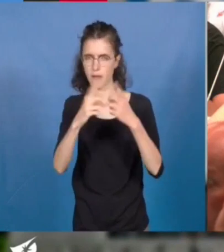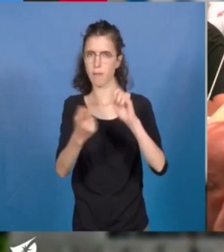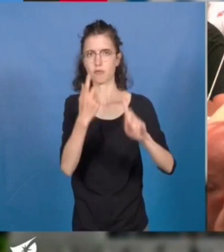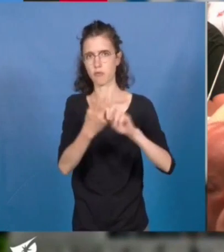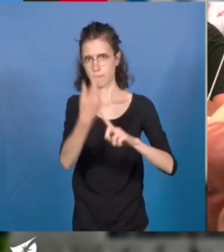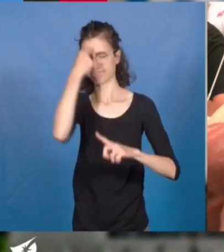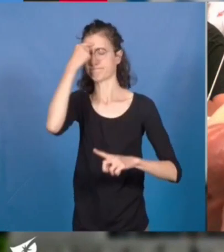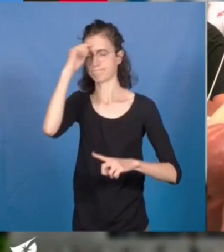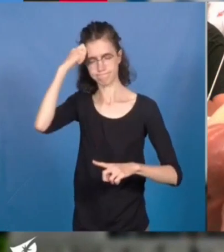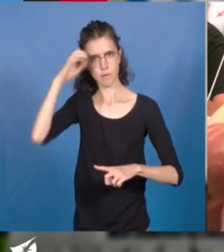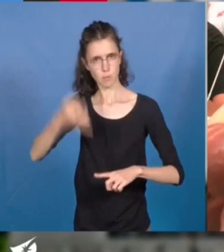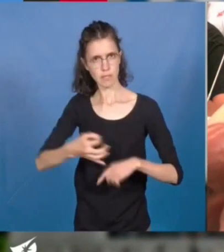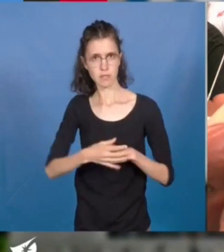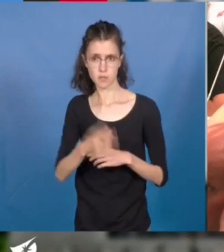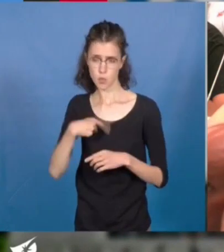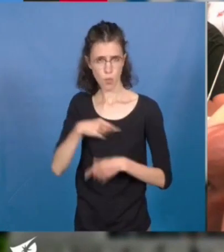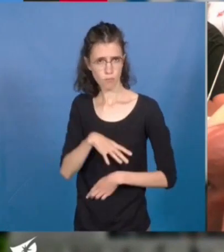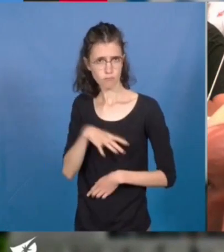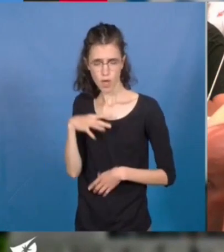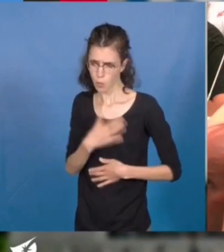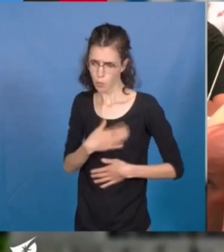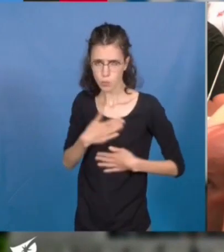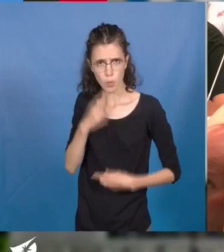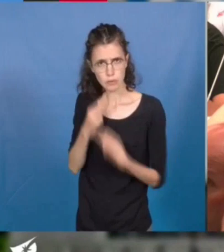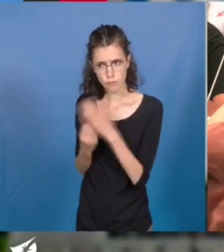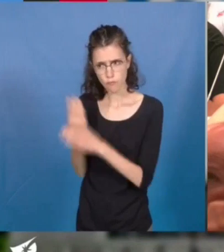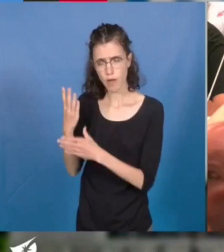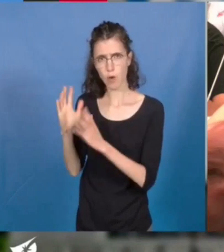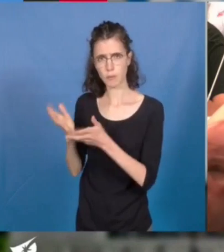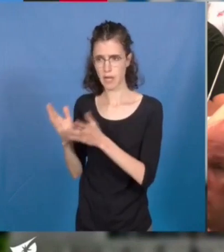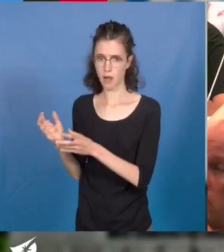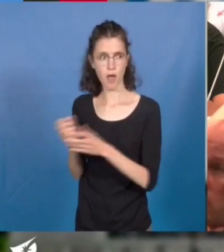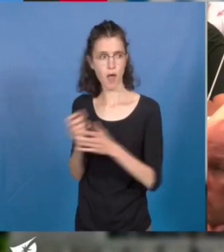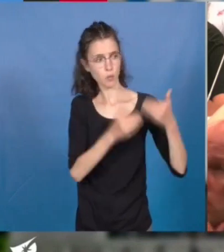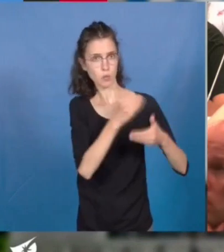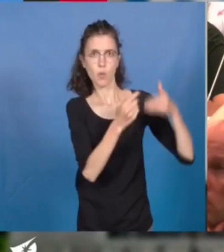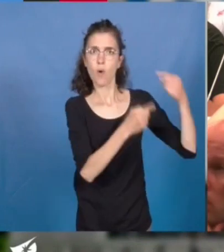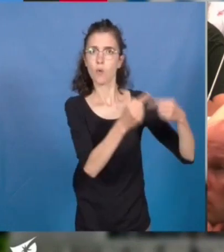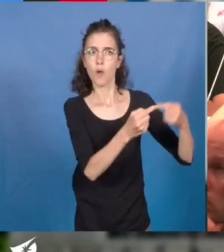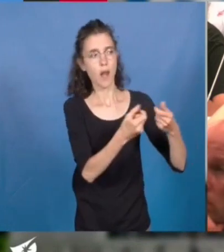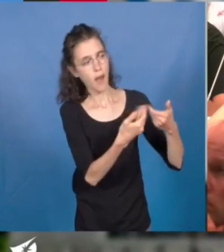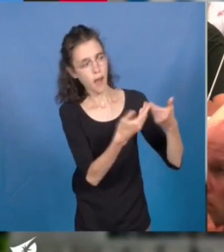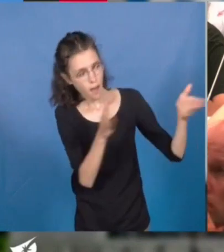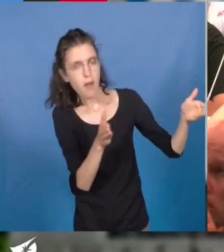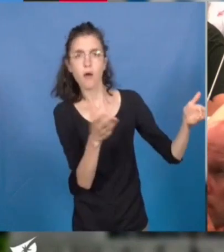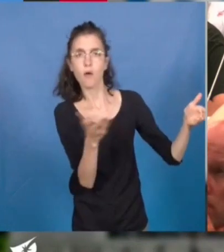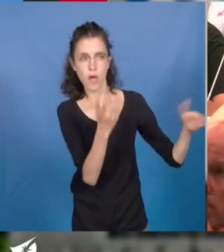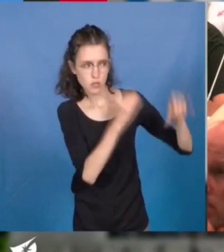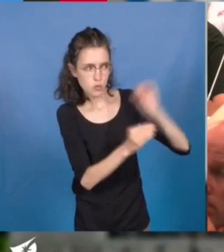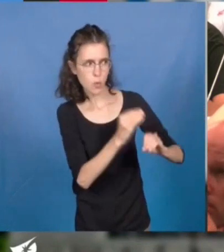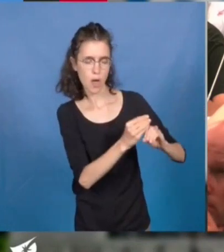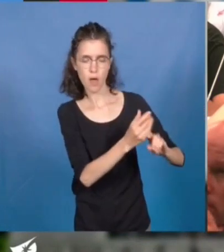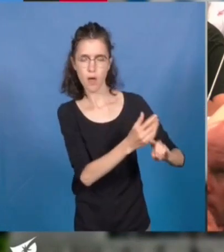création du nouvel hôpital. Cet équipement moderne, comprenant bien évidemment offre de soins, centre de recherche et d'enseignement